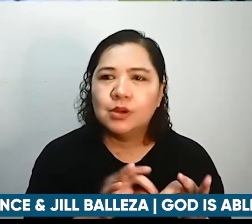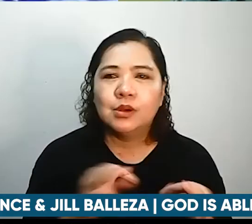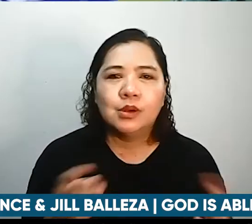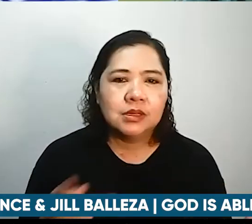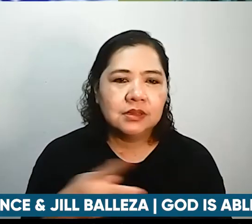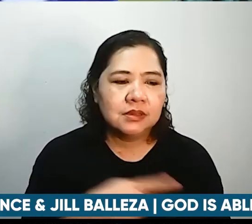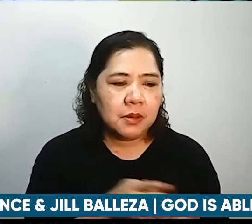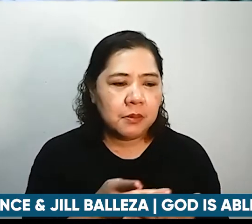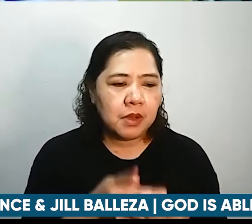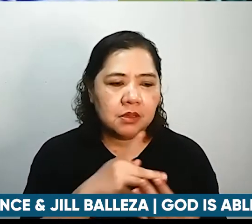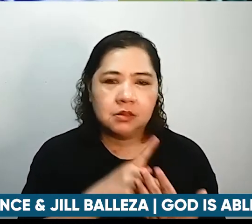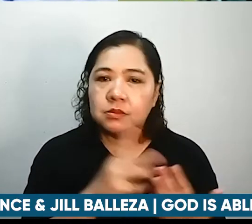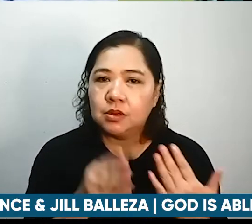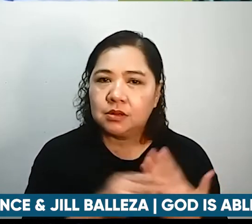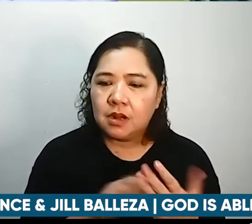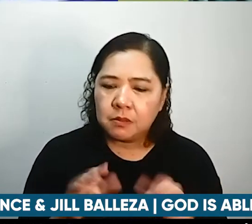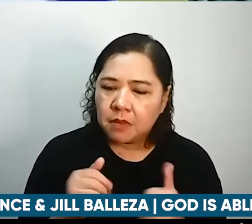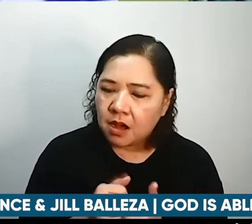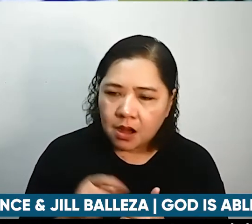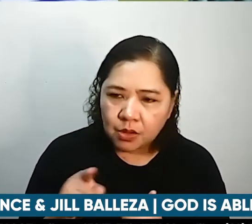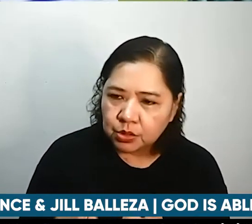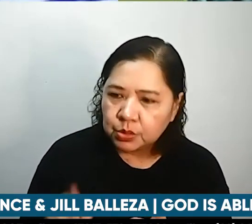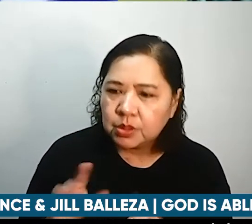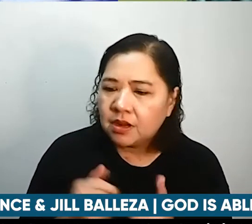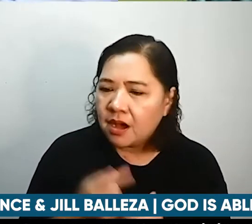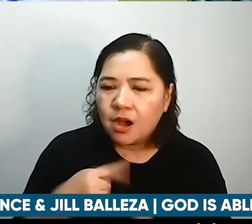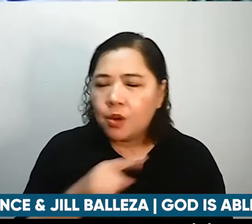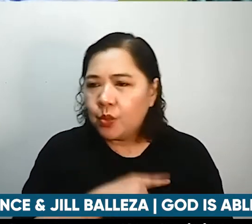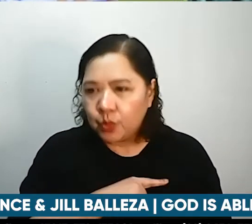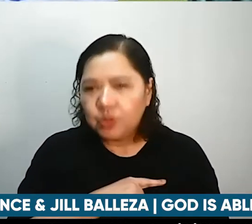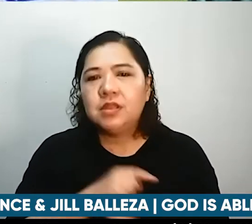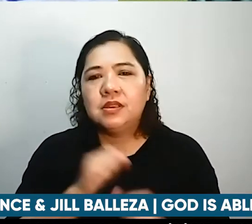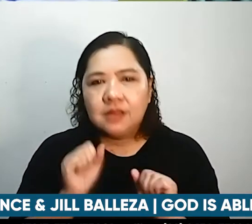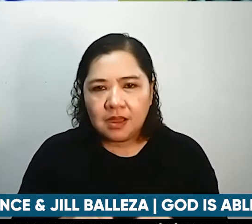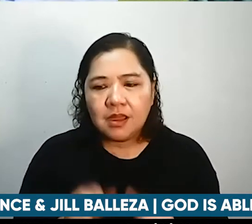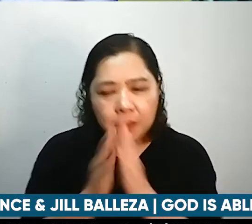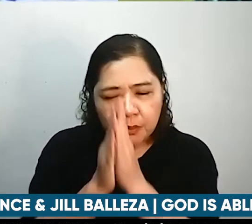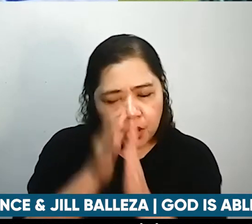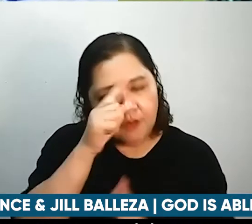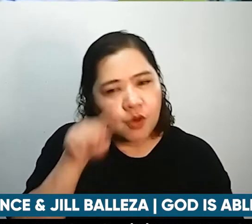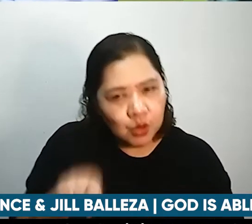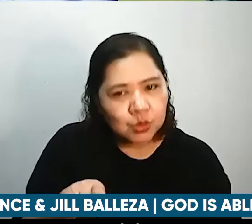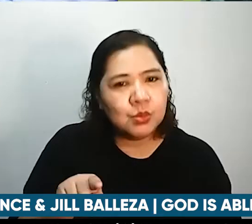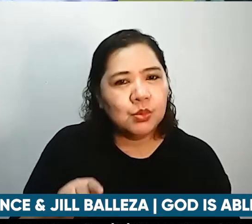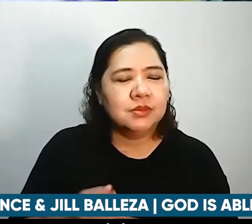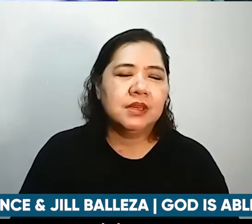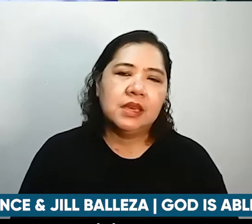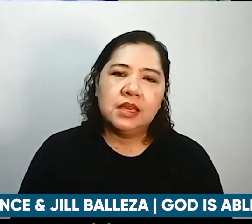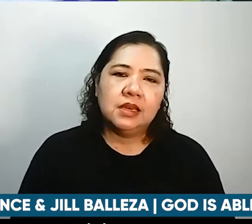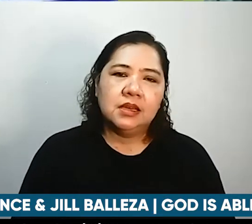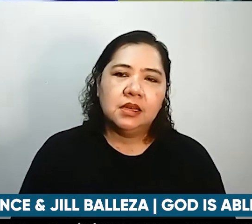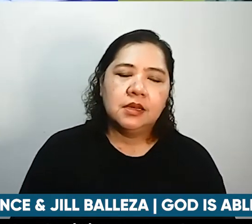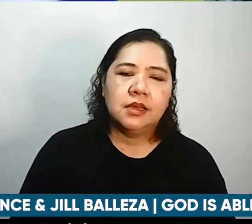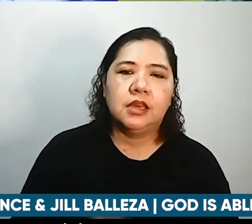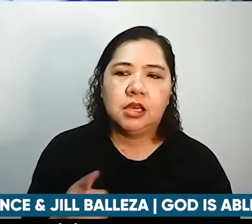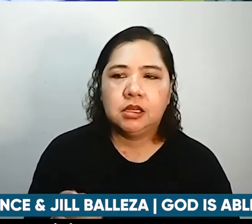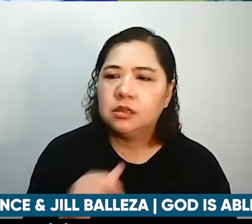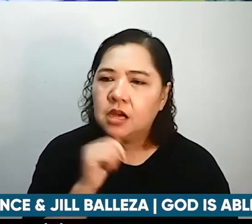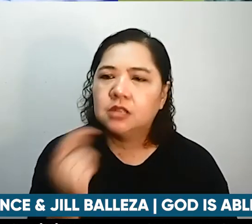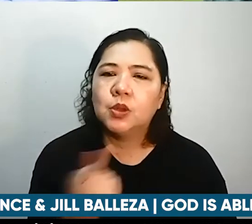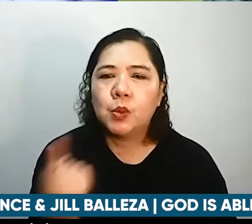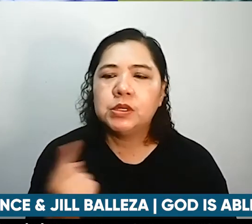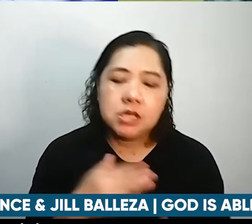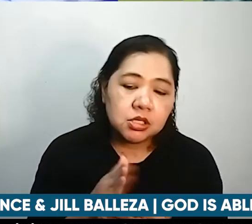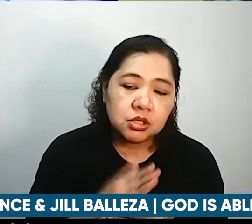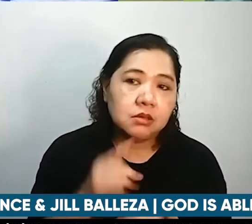and how can I really pray for you hindi lang to really evangelize and share the gospel hindi lang